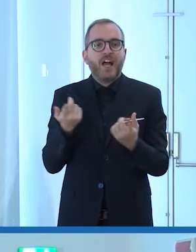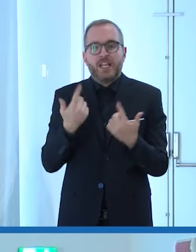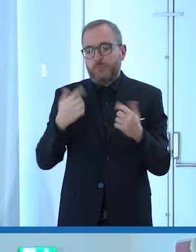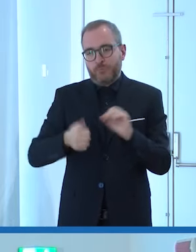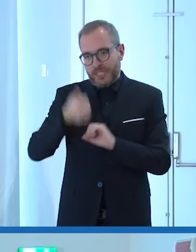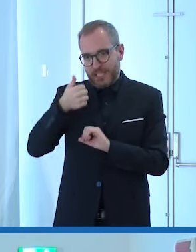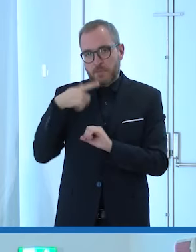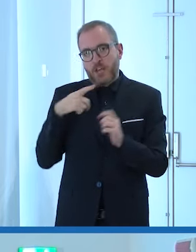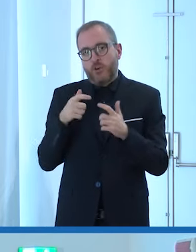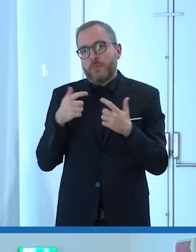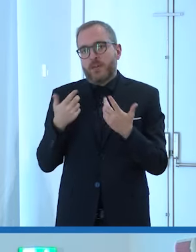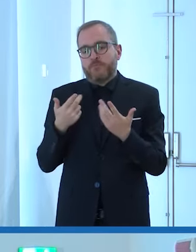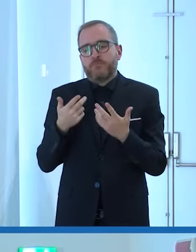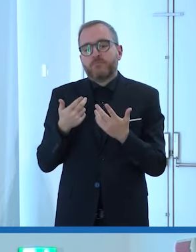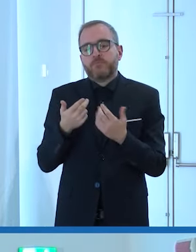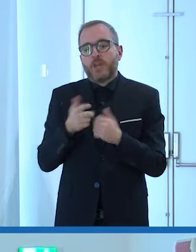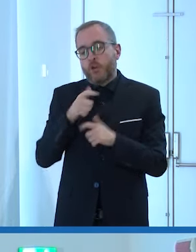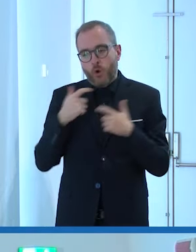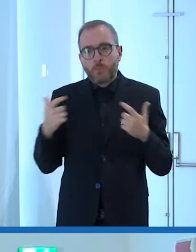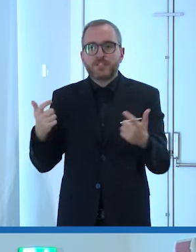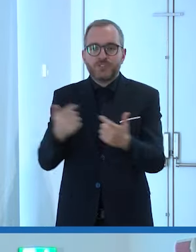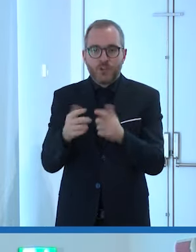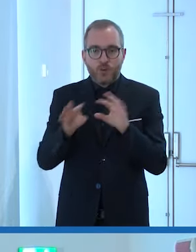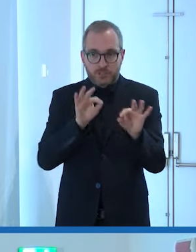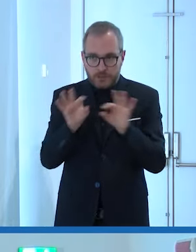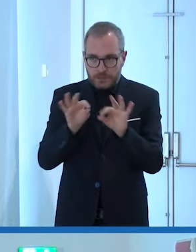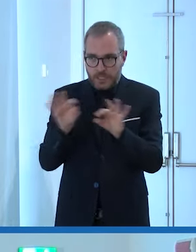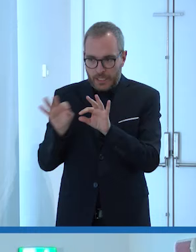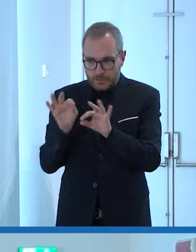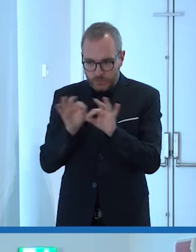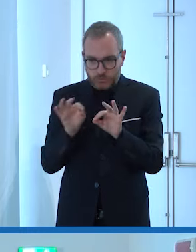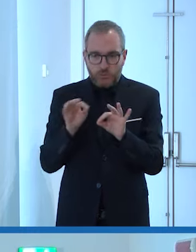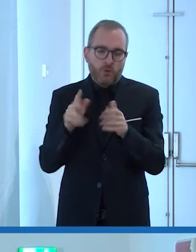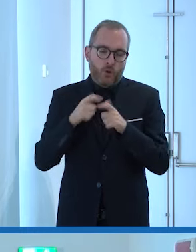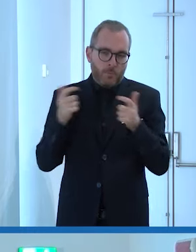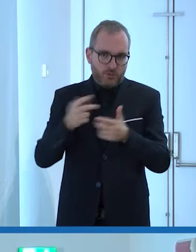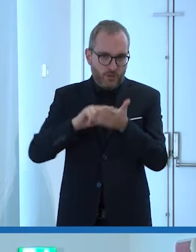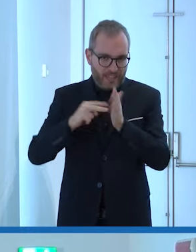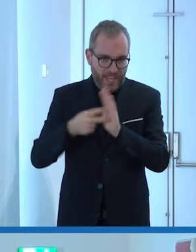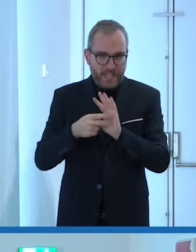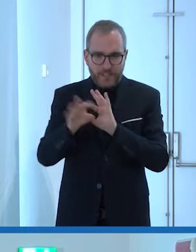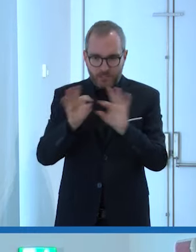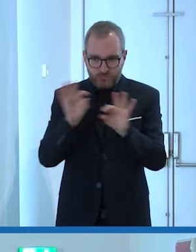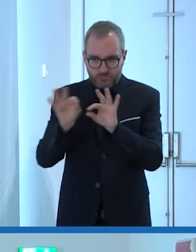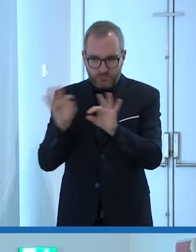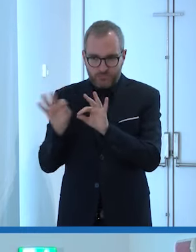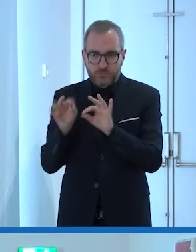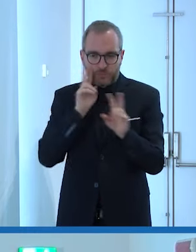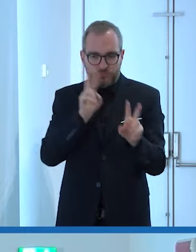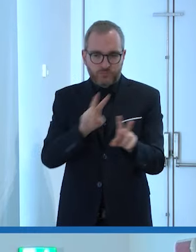vaglio di una commissione tecnica di cui